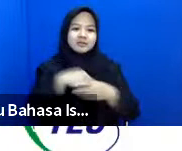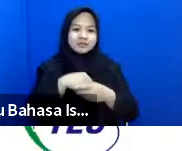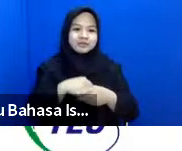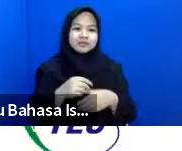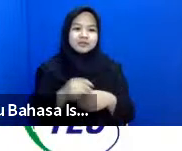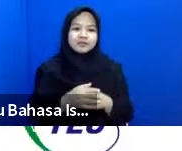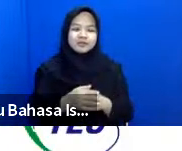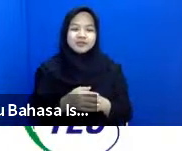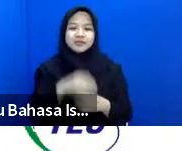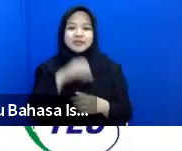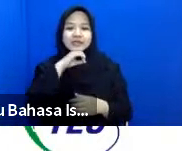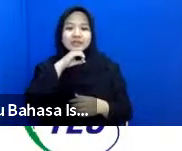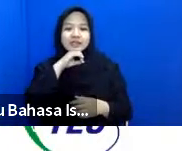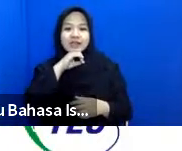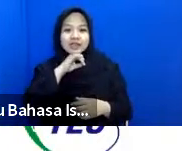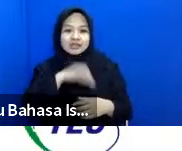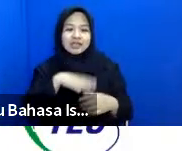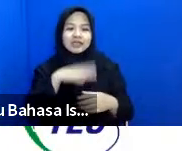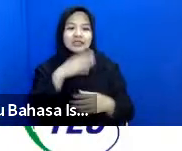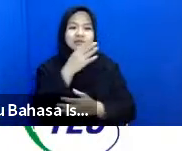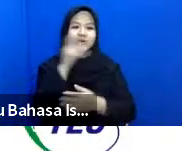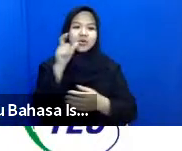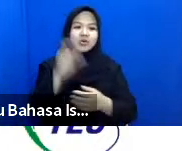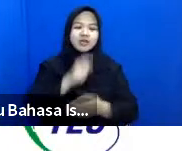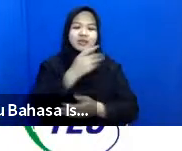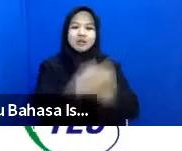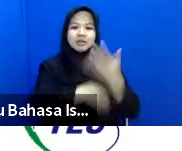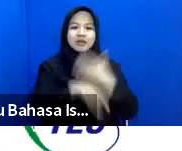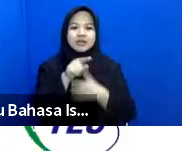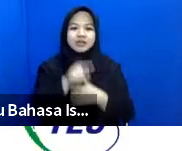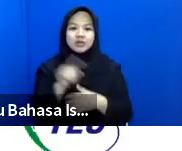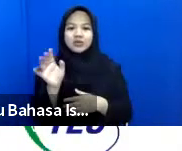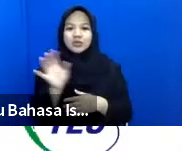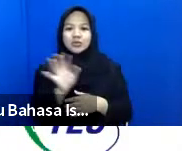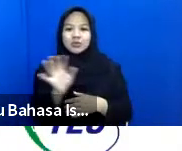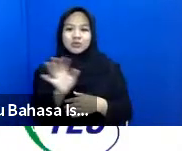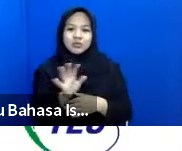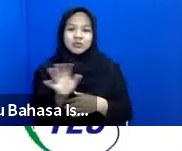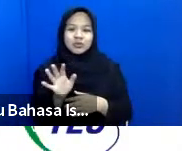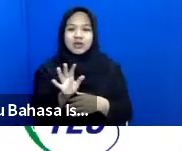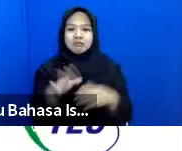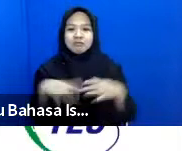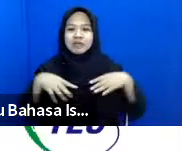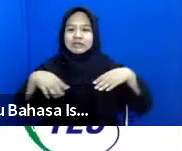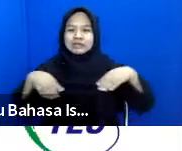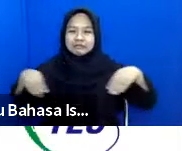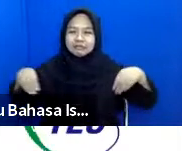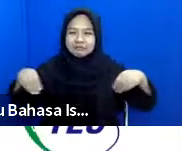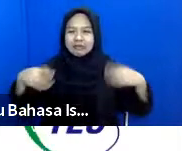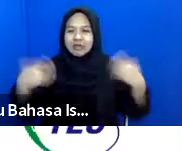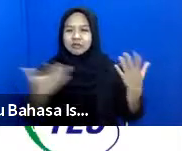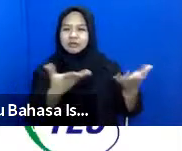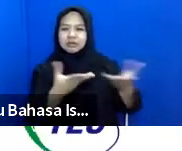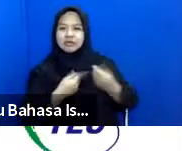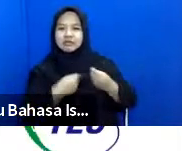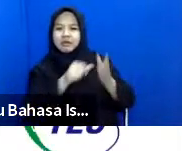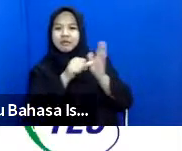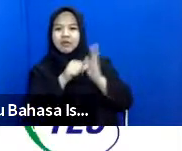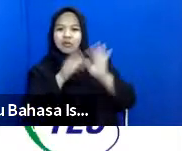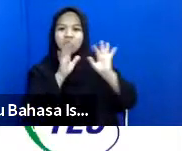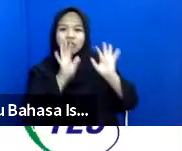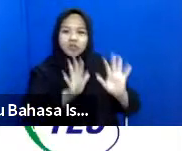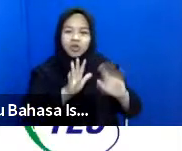lansia dan orang dengan disabilitas itu bukan hanya pasif hanya terima bantuan saja